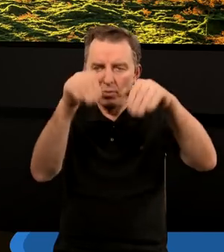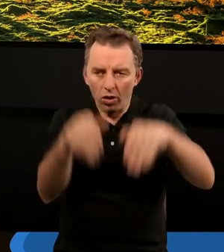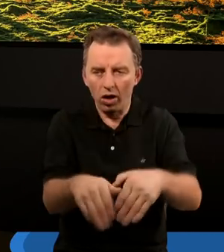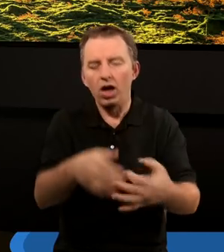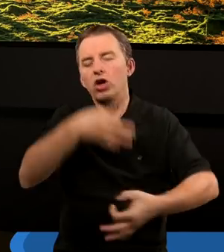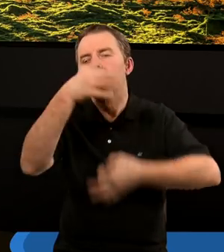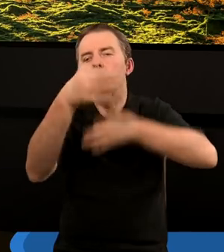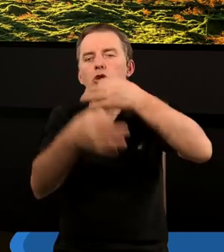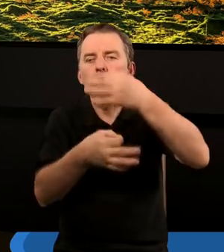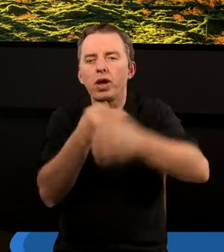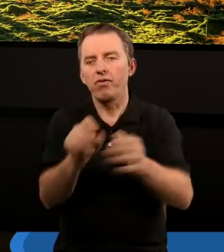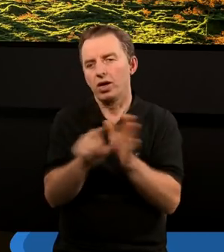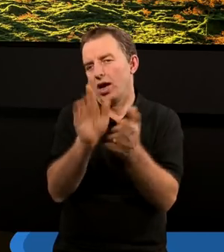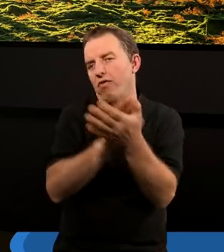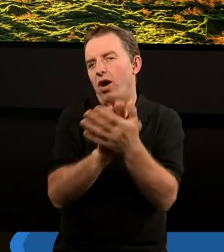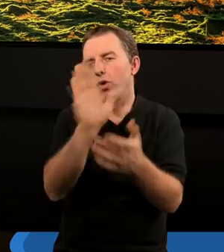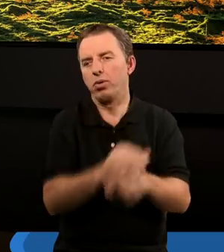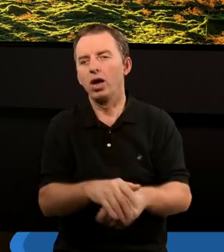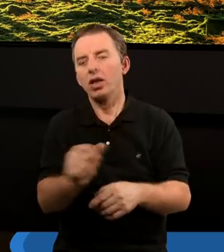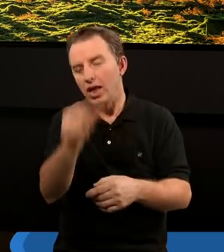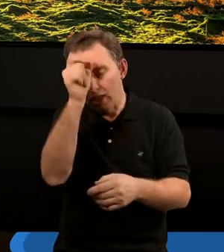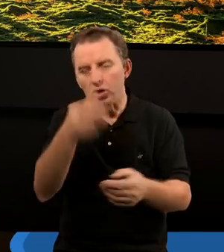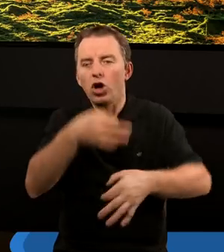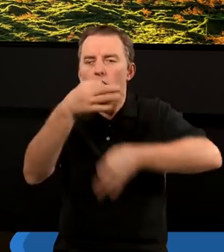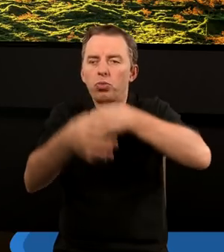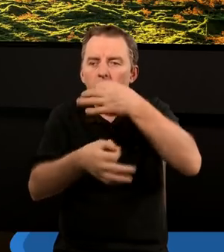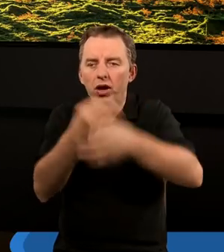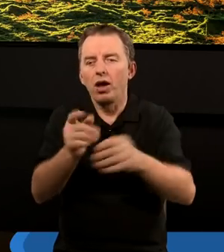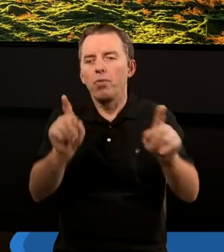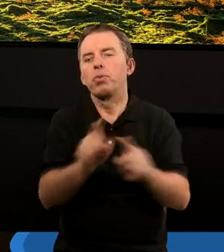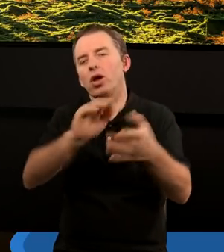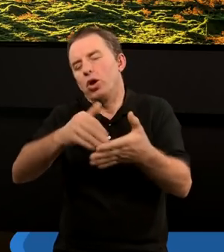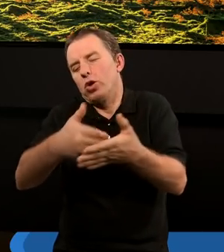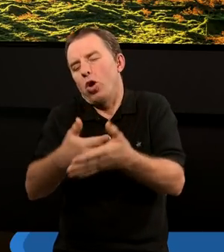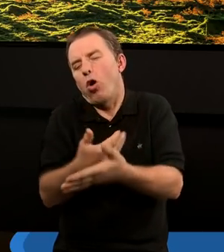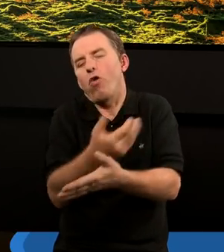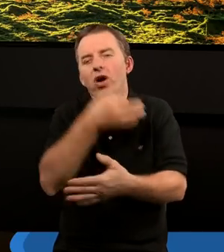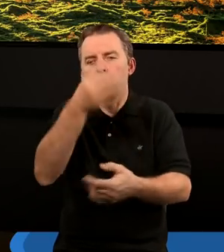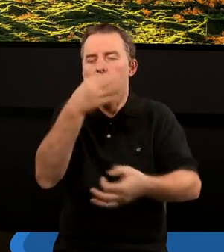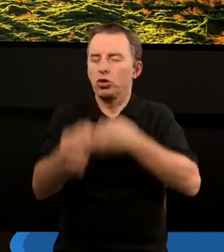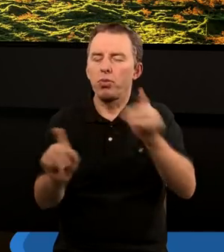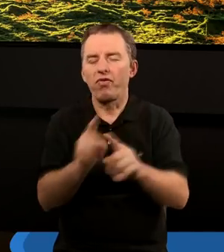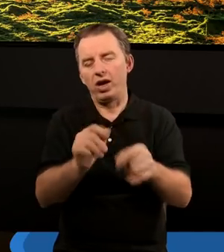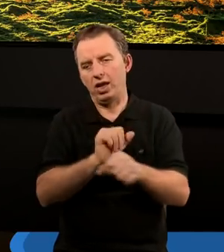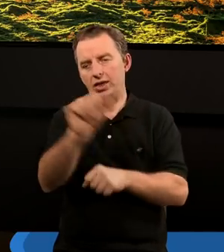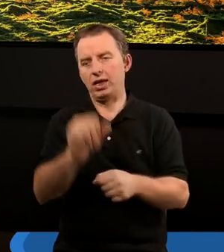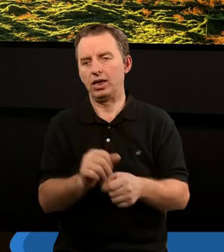można nawet wyśpiewać. Bo te istoty Mu śpiewają. Tam jakaś pieśń nowa jest śpiewana, tak?